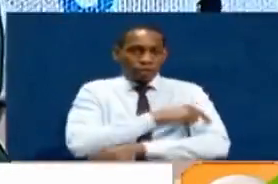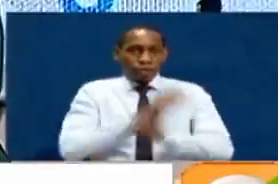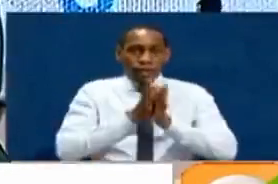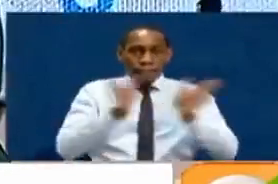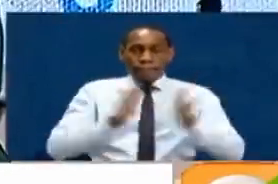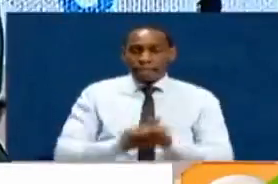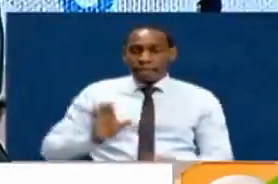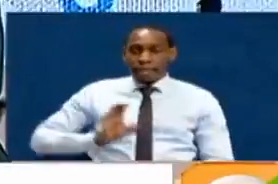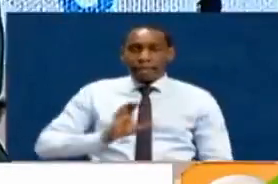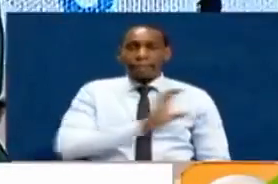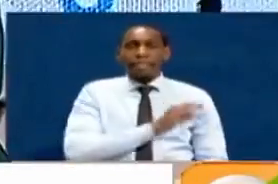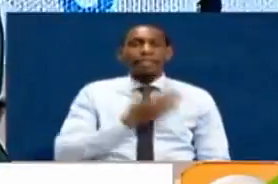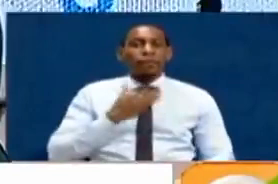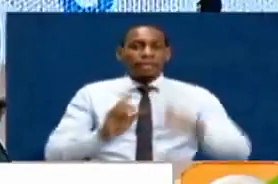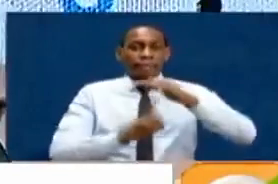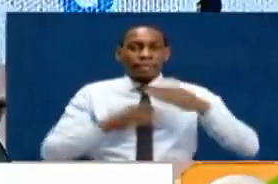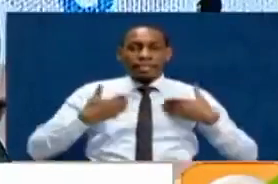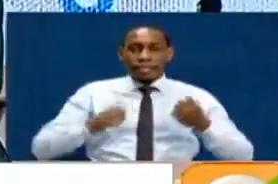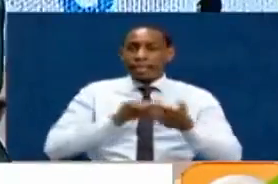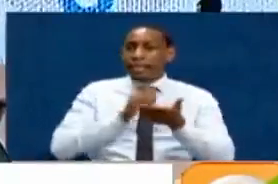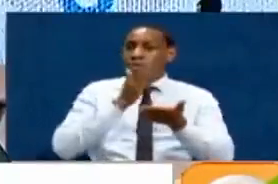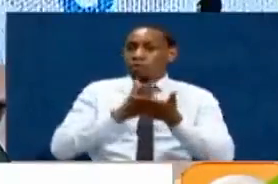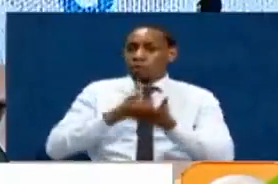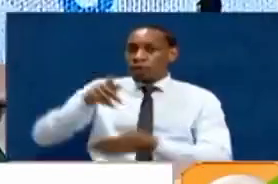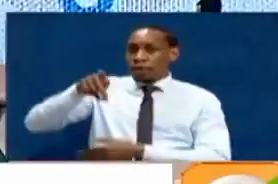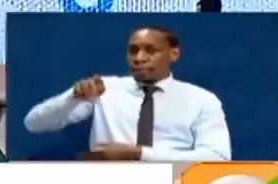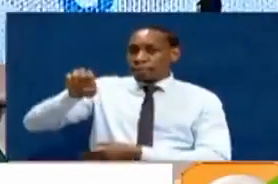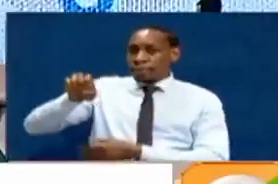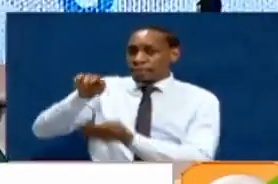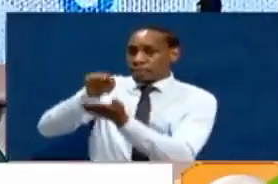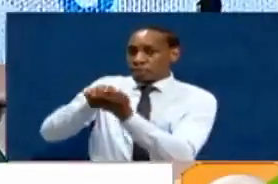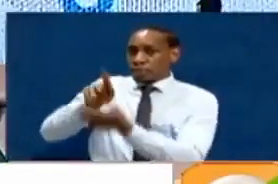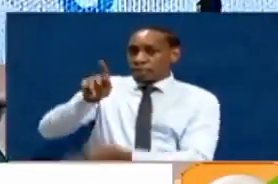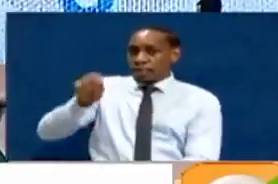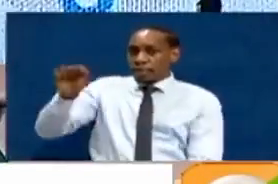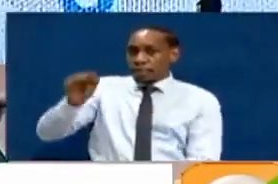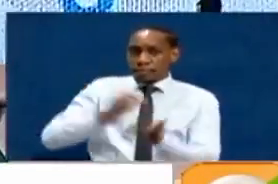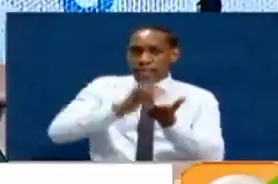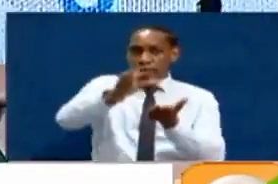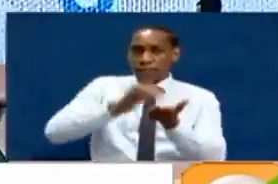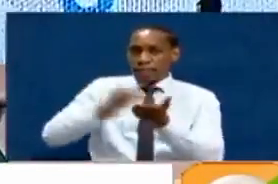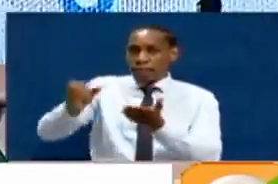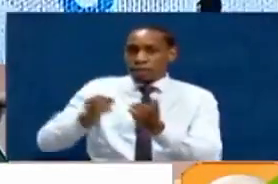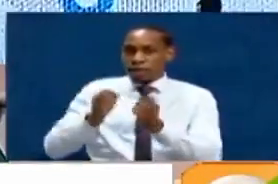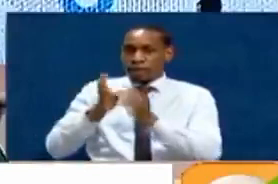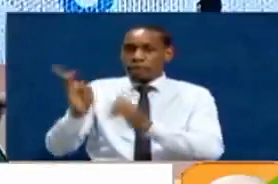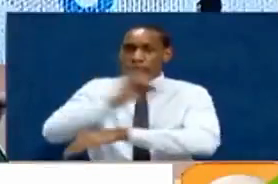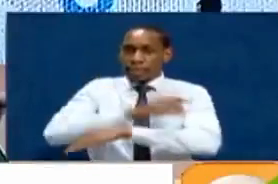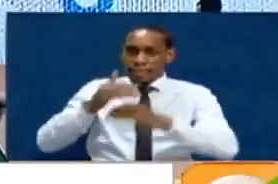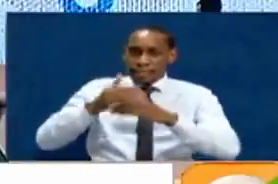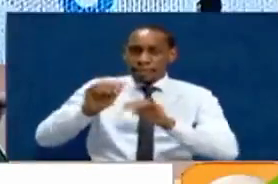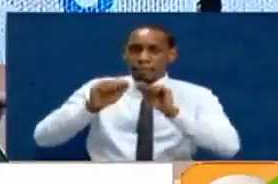uma. Kamati ya imeitaka wizaria Afia kwa kikisha kwa magwanda ya losisalia kunye magala ya camps ya imesambazwa katika siku 14 zijazo